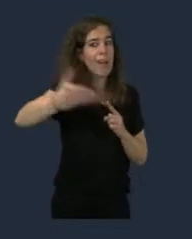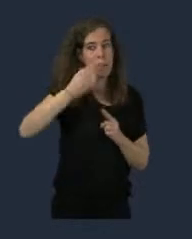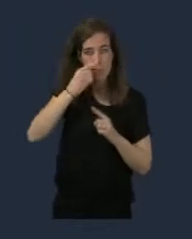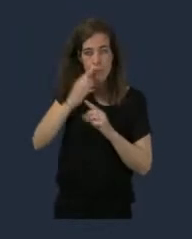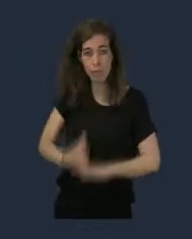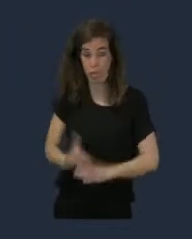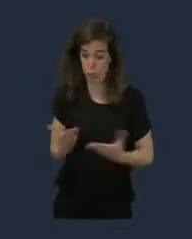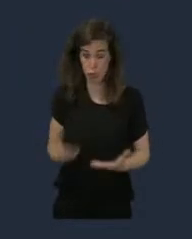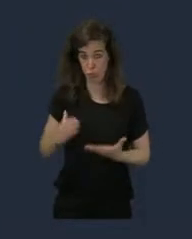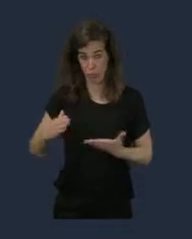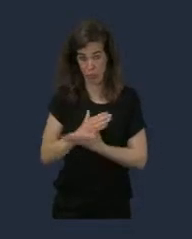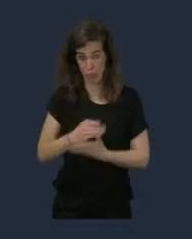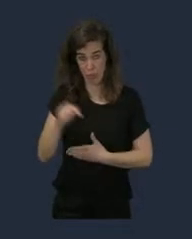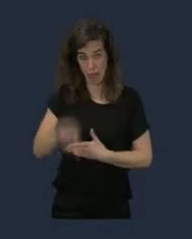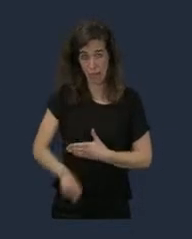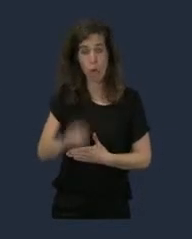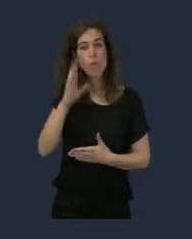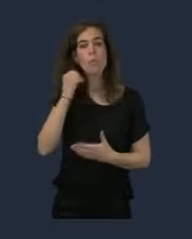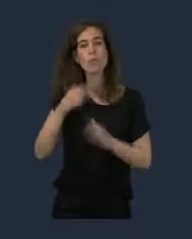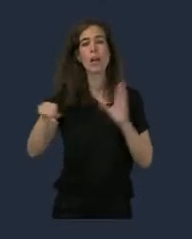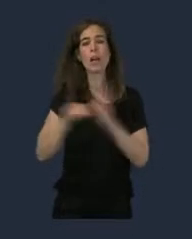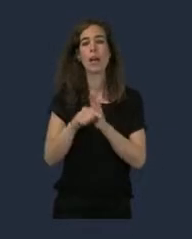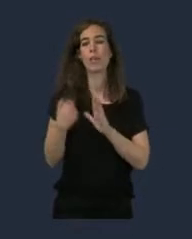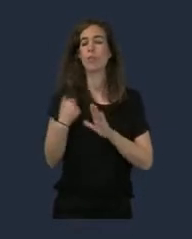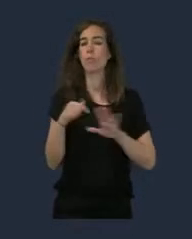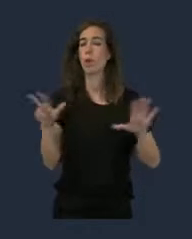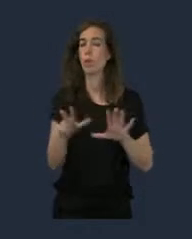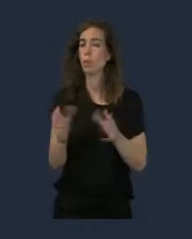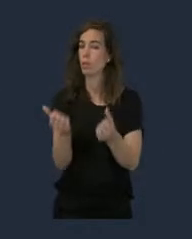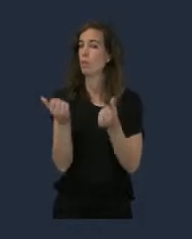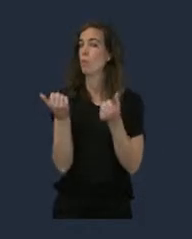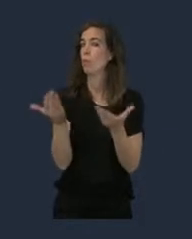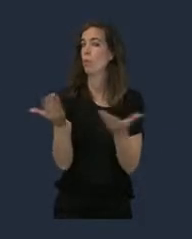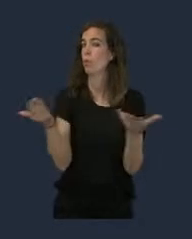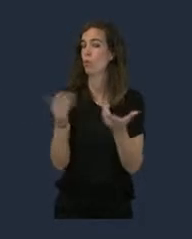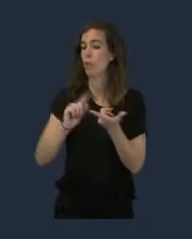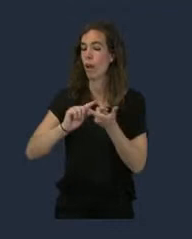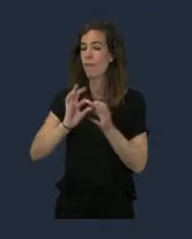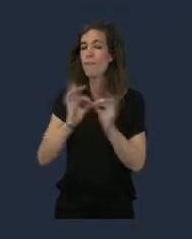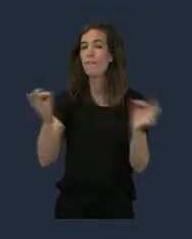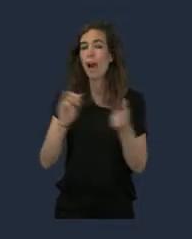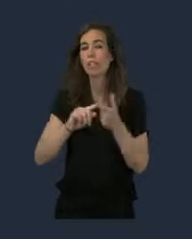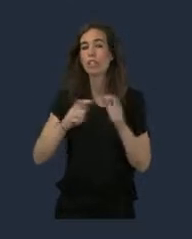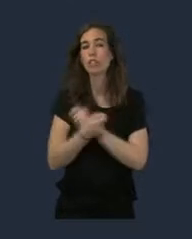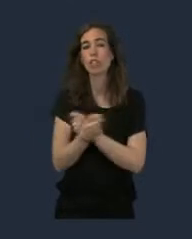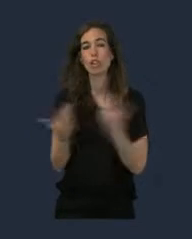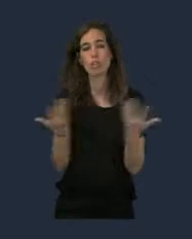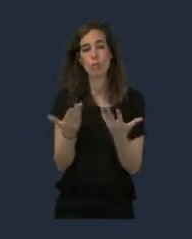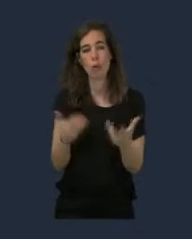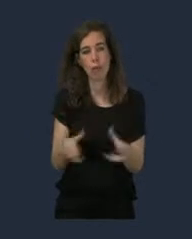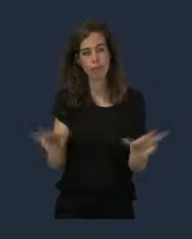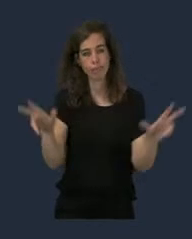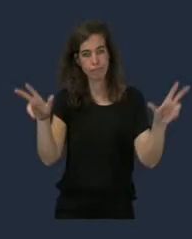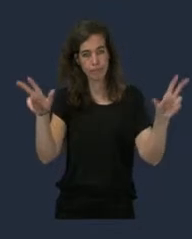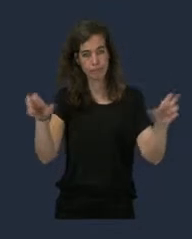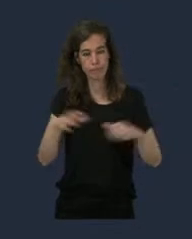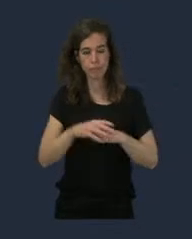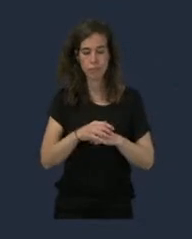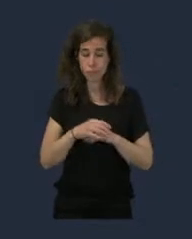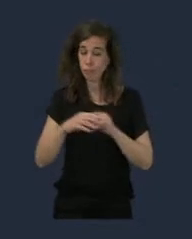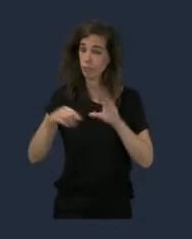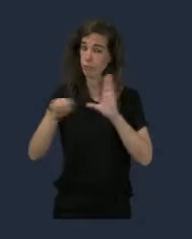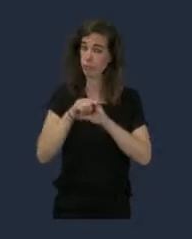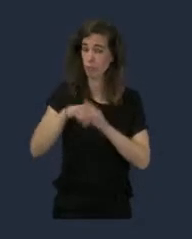nous proposons que la règle numéro 8 soit amendée comme suit. Il s'agirait donc dans cette règle d